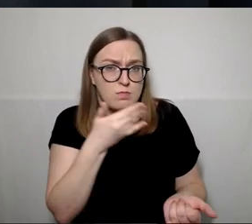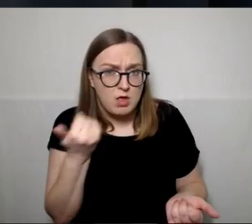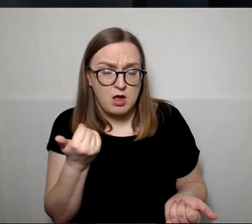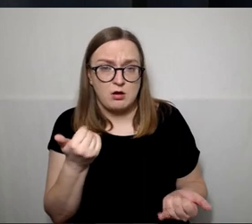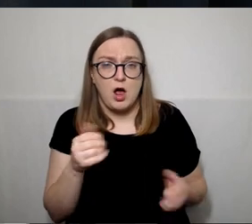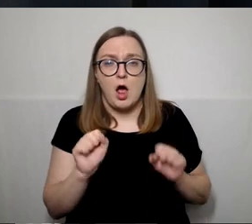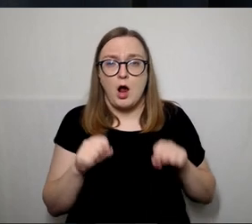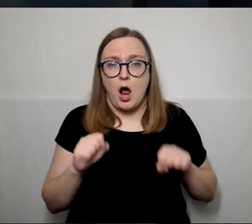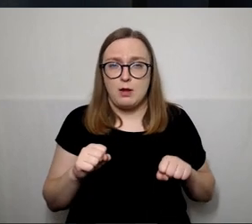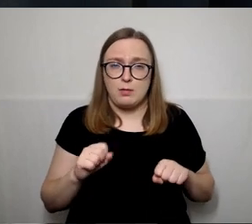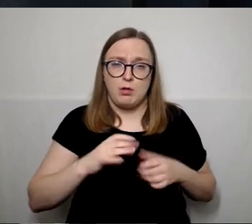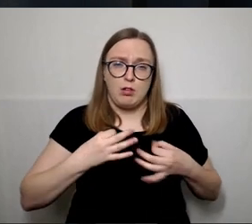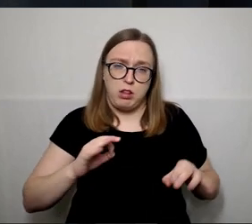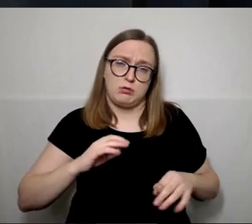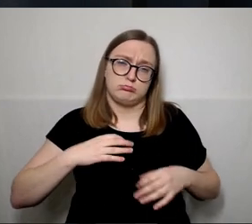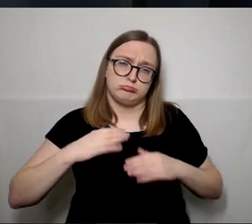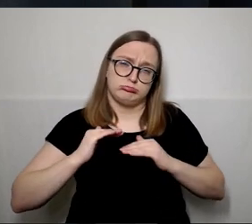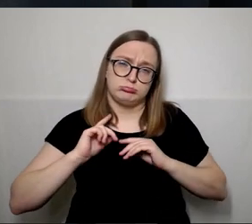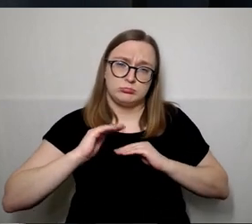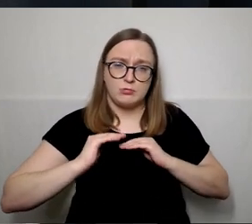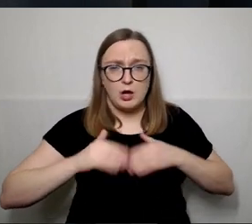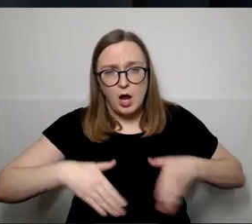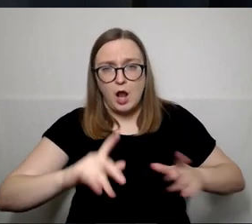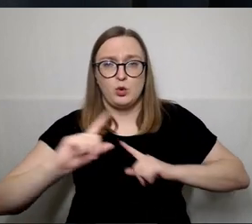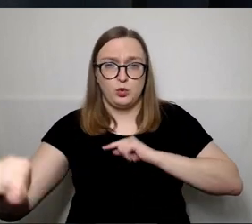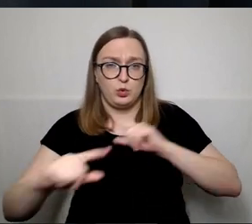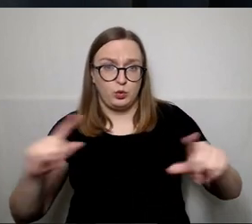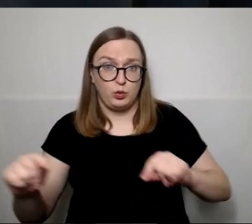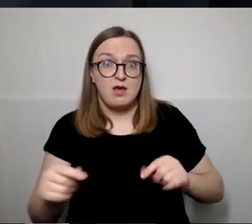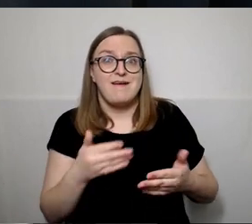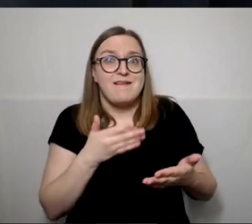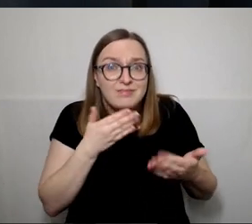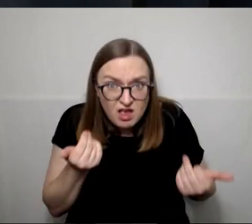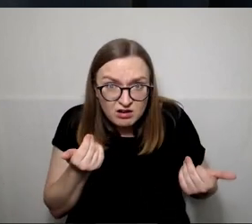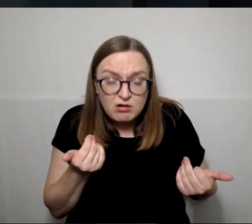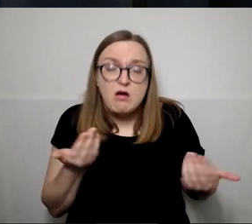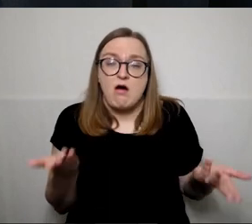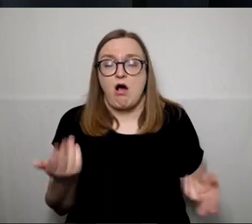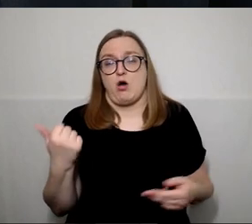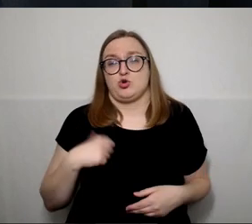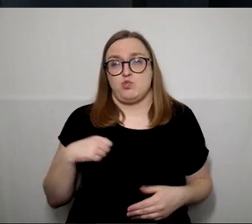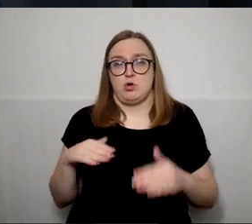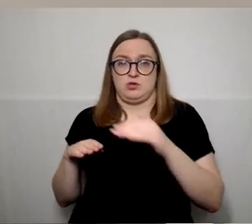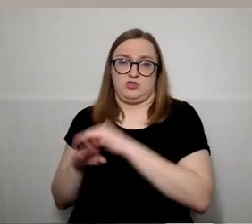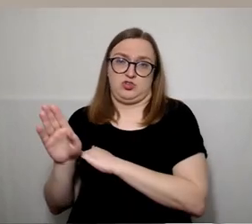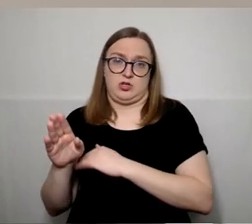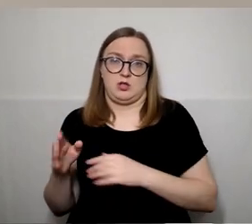galimybės susisiekimui, tie gyventojai išeina iš mūsų rajonų ir mes rajonas nebetenka gyventi.